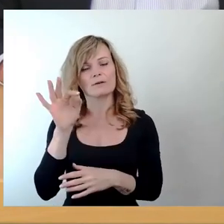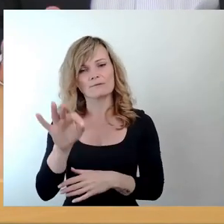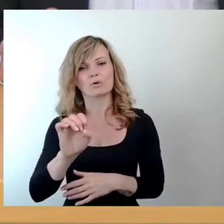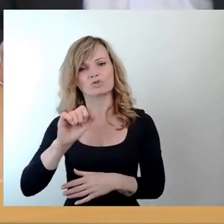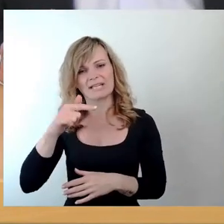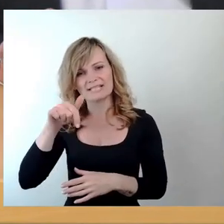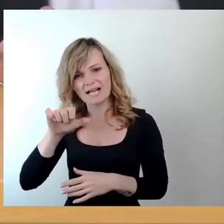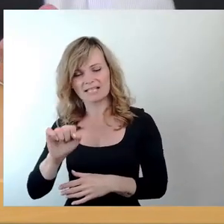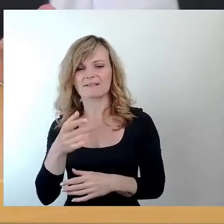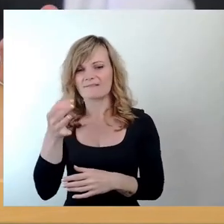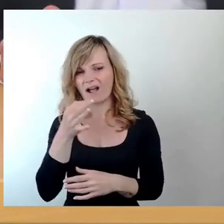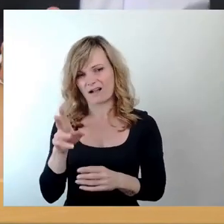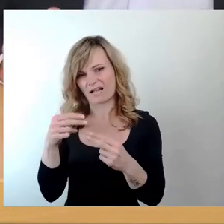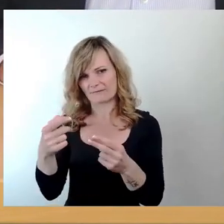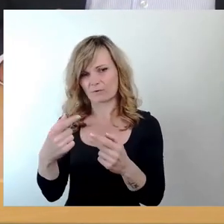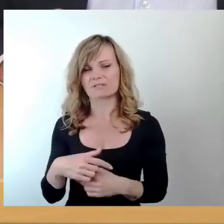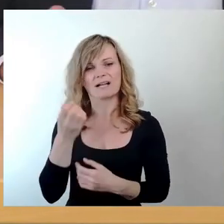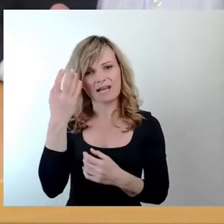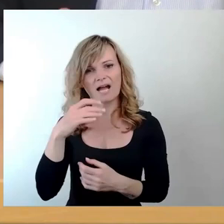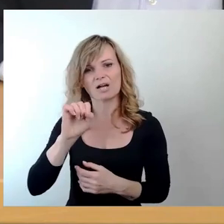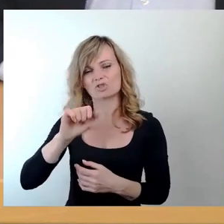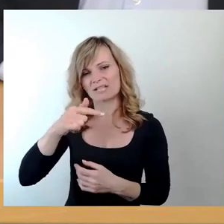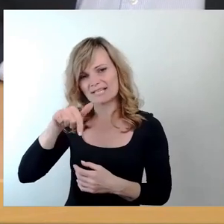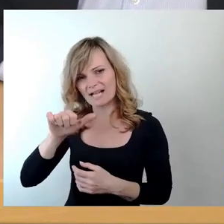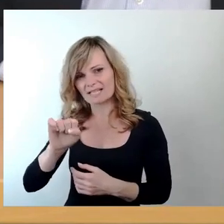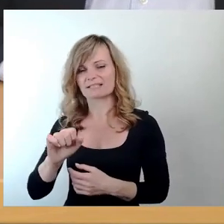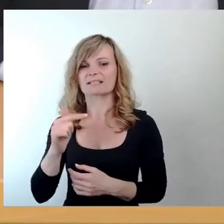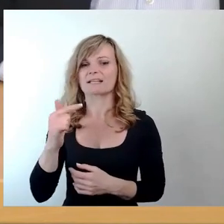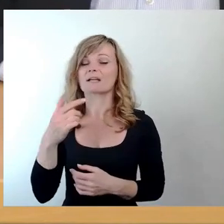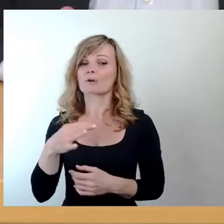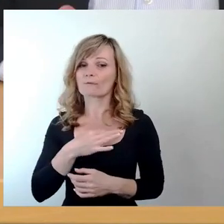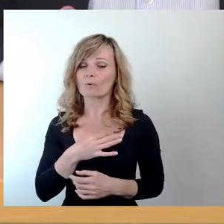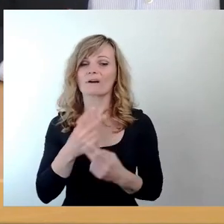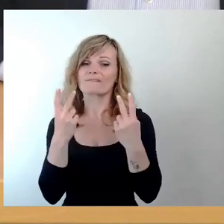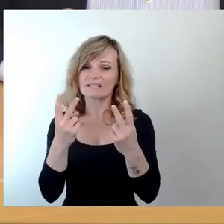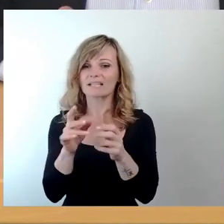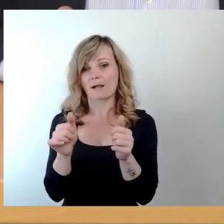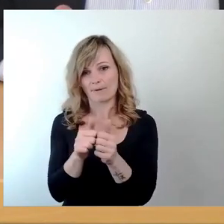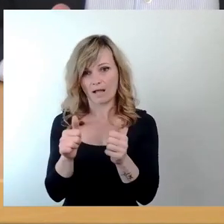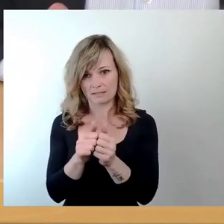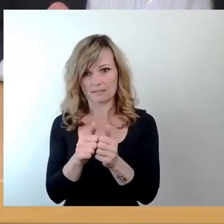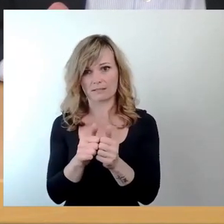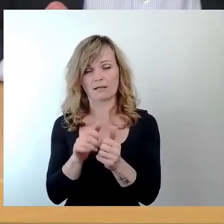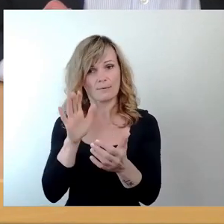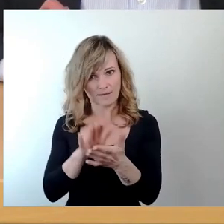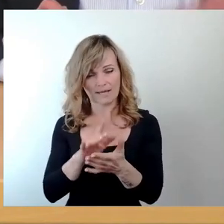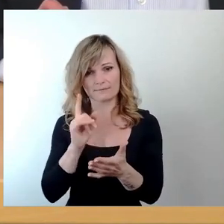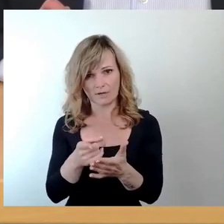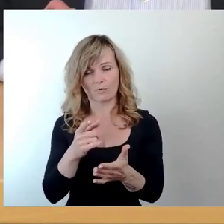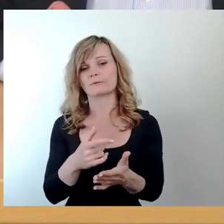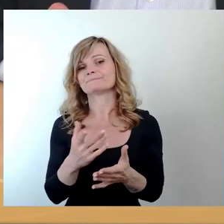beantworten, dass natürlich die Stesat für uns ein wichtiger Partner ist und bleiben wird. Im Sinne von